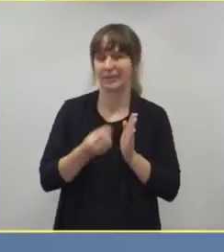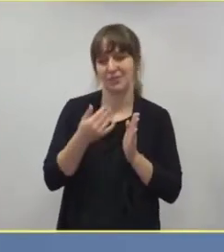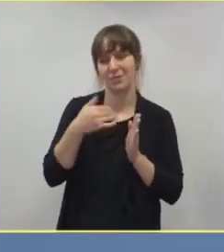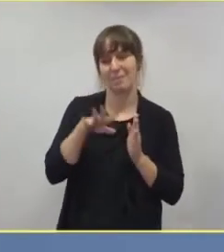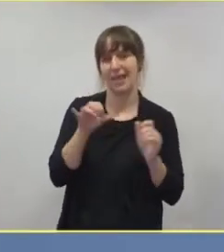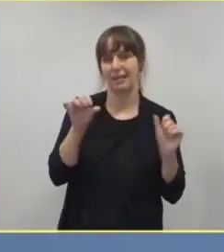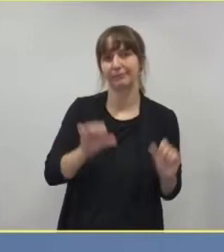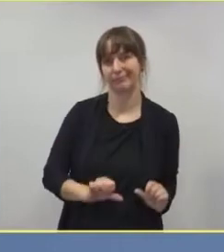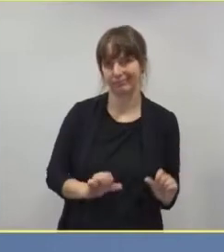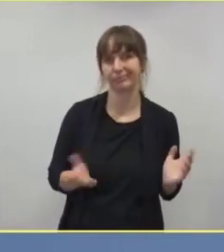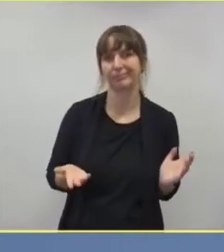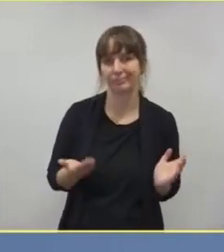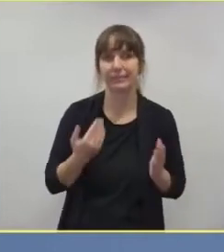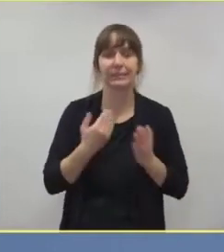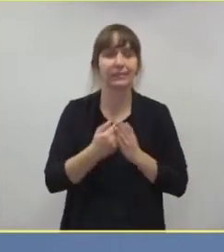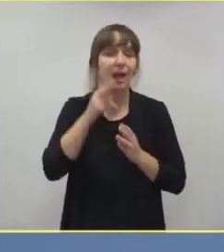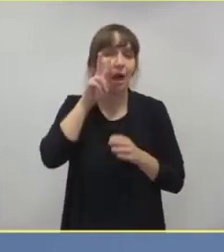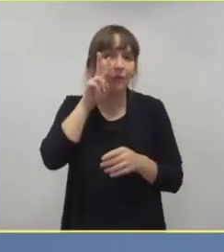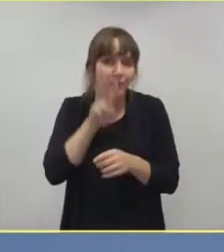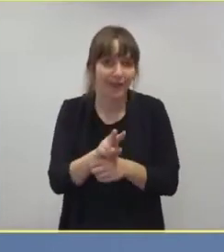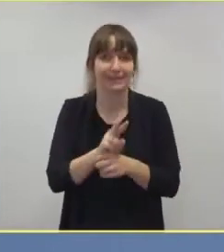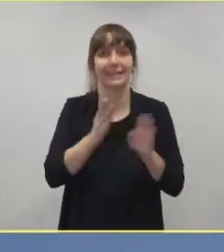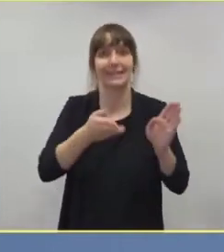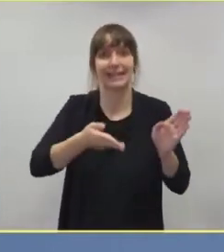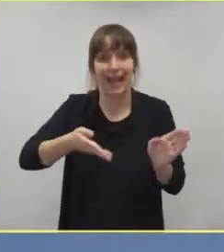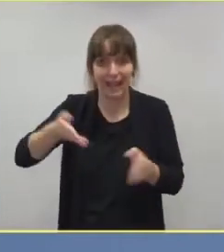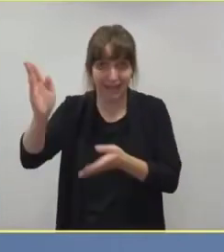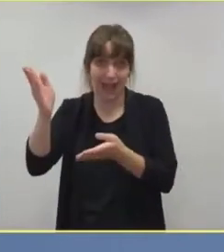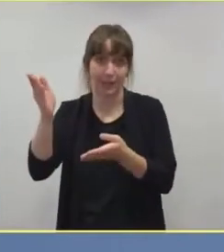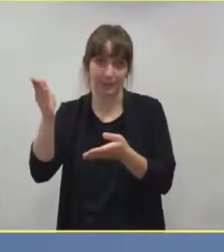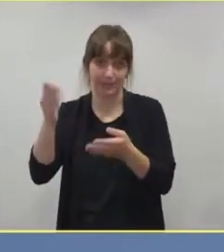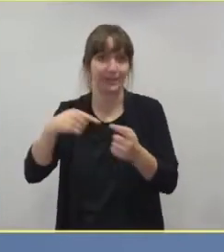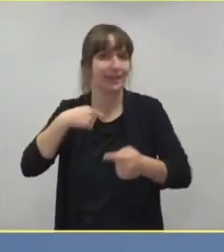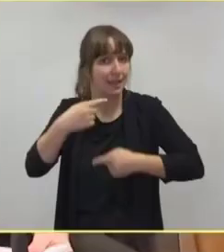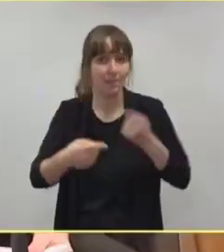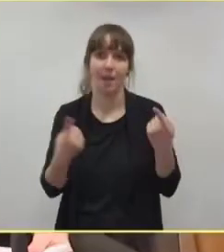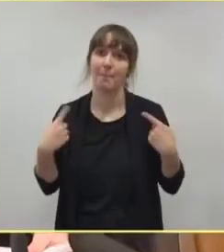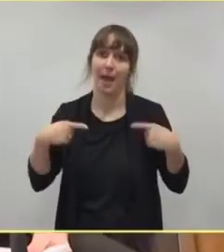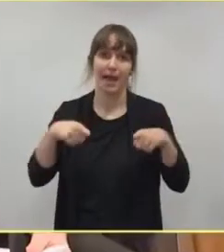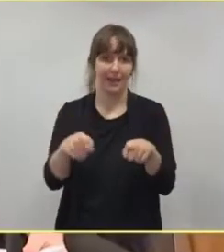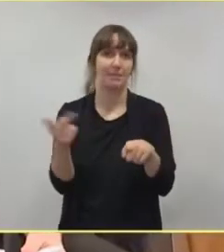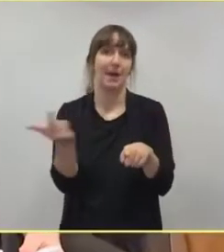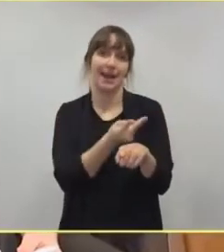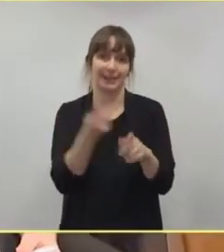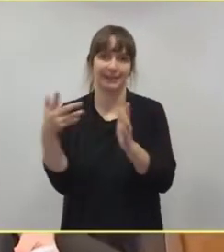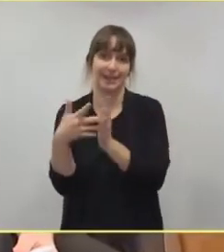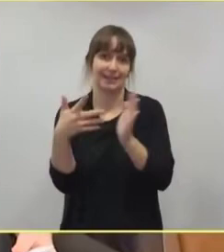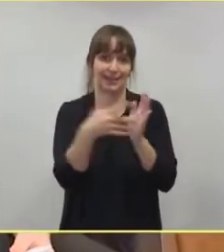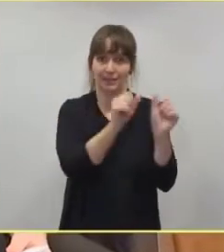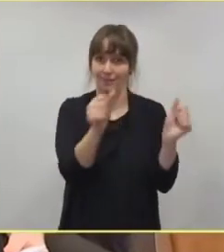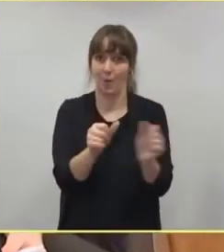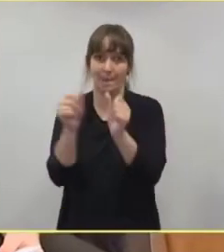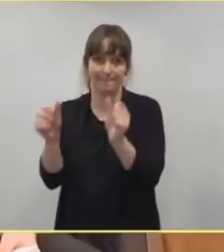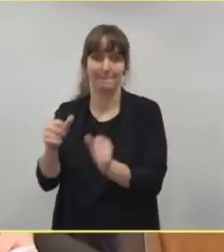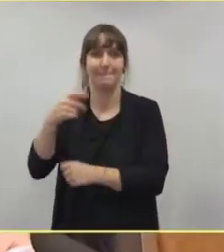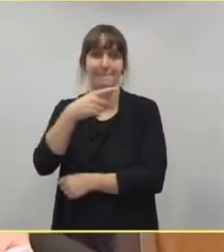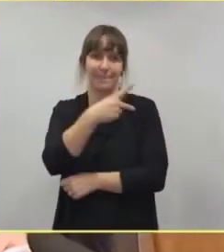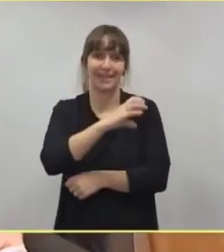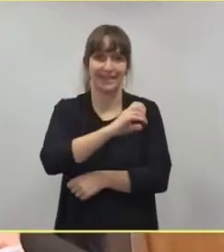Wir müssen nur darauf achten, im Krankenhaus muss immer parallel eine PCR durchgeführt werden. Und wir müssen, glaube ich, diese